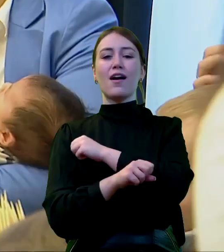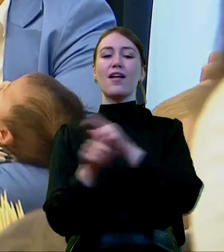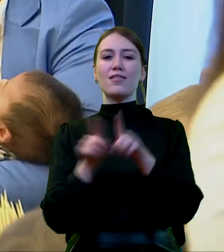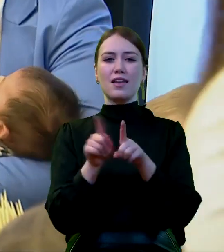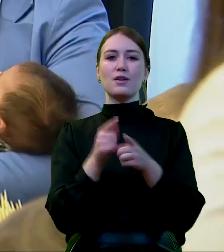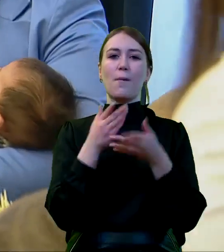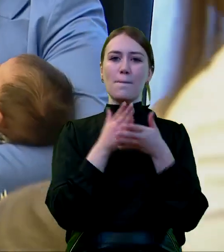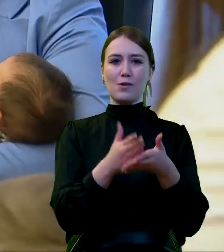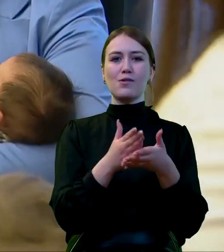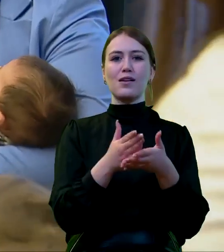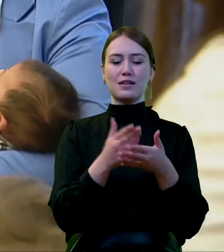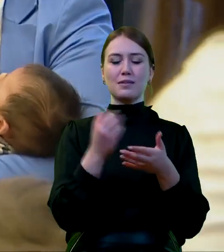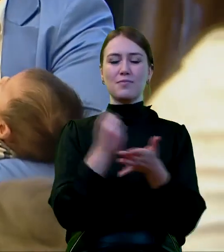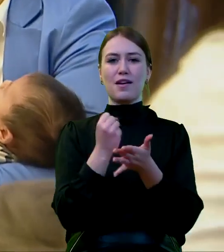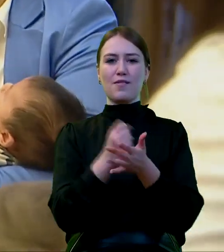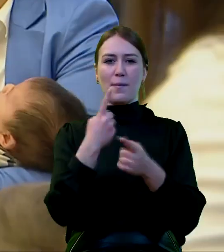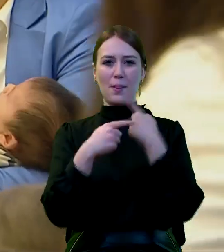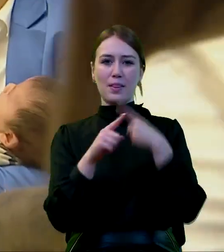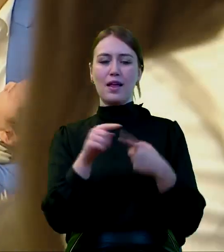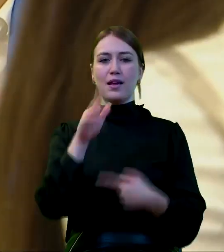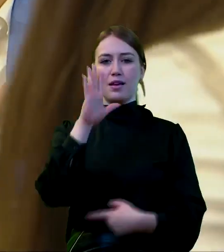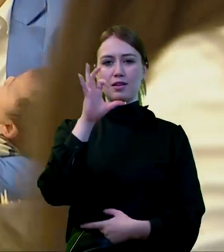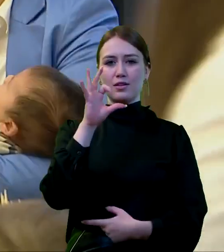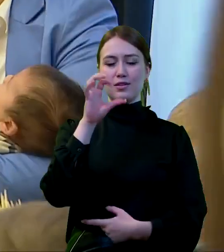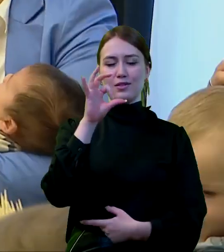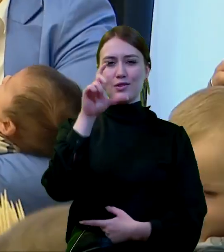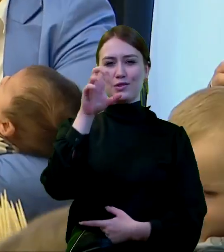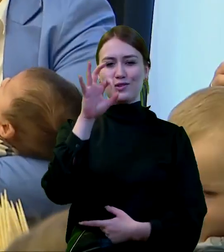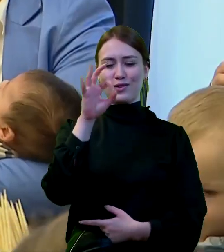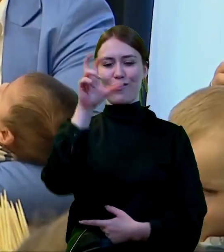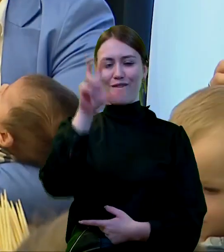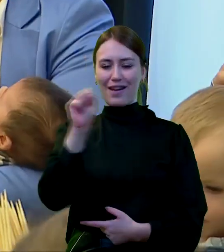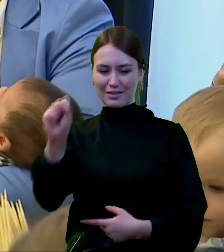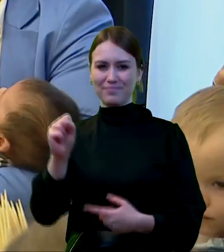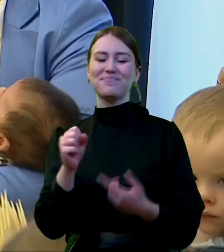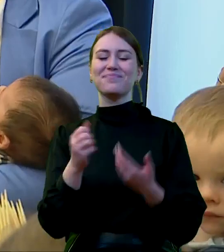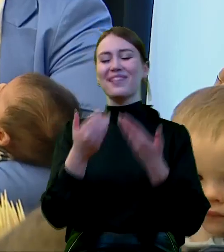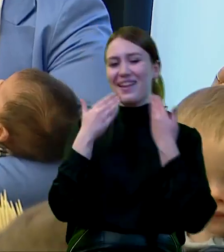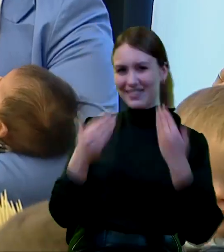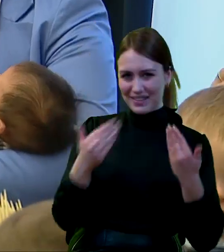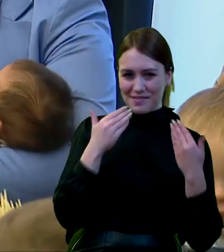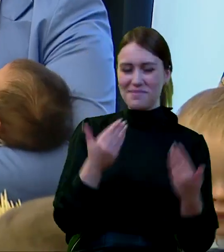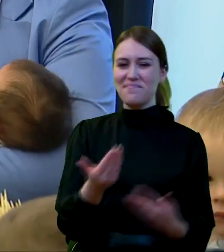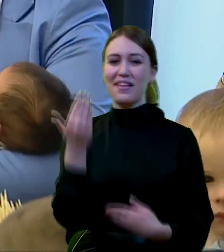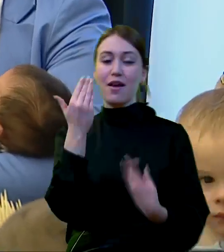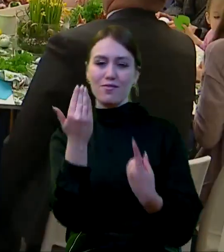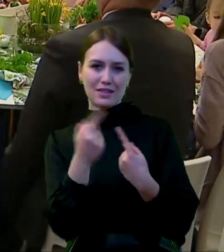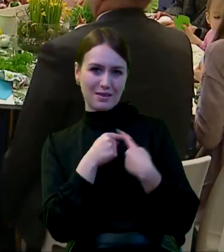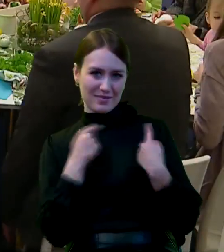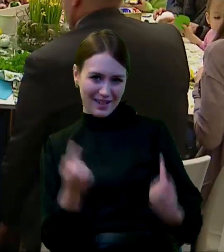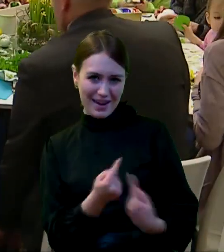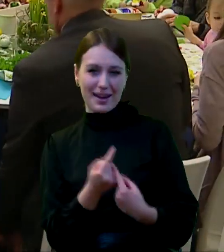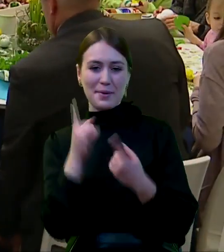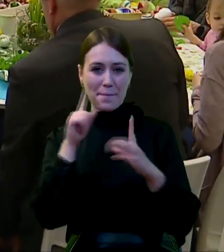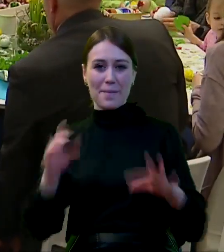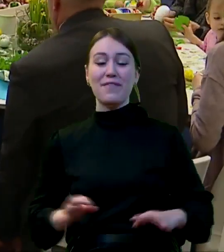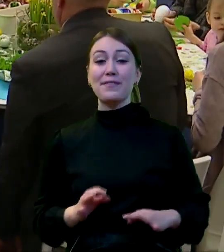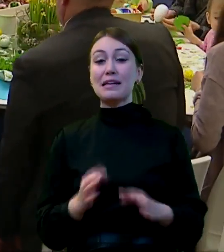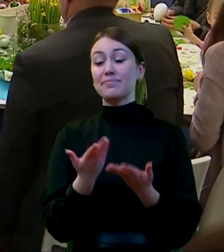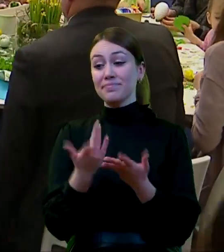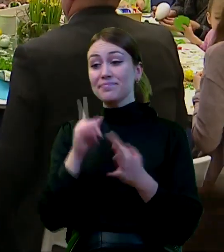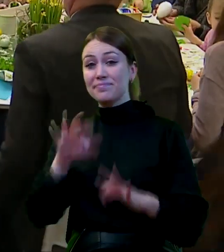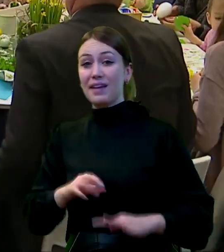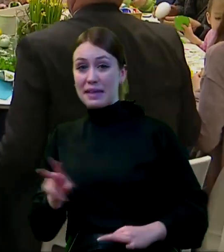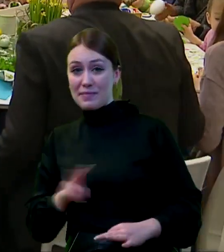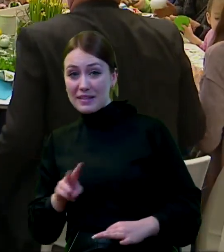polityki demograficznej, Panią Barbarę Sochę. Bardzo dziękuję. Witam Państwa bardzo serdecznie. Szanowna